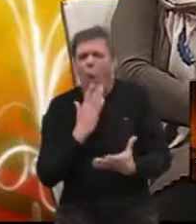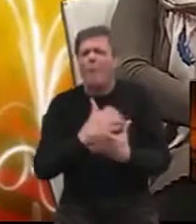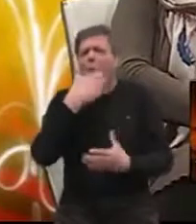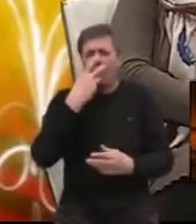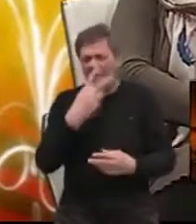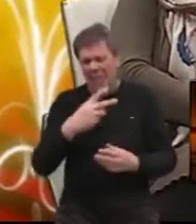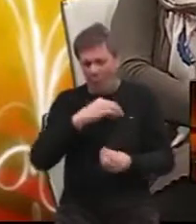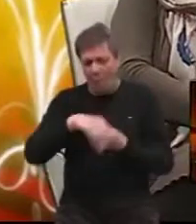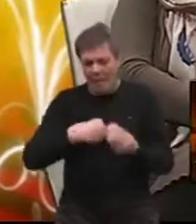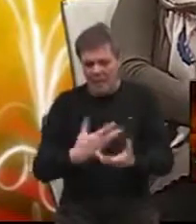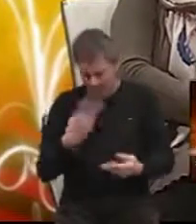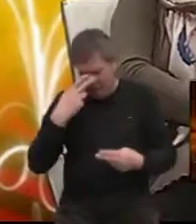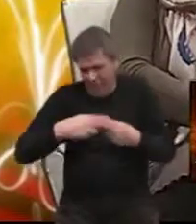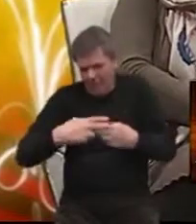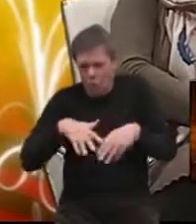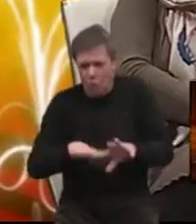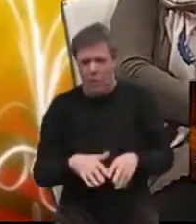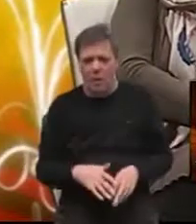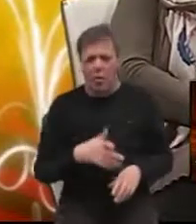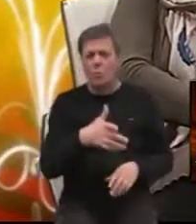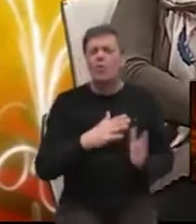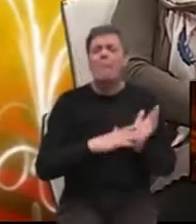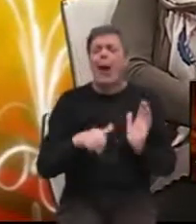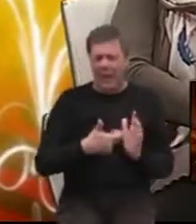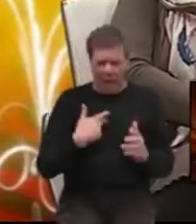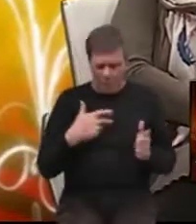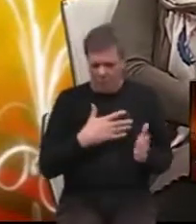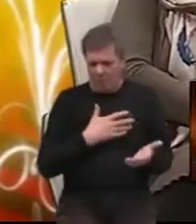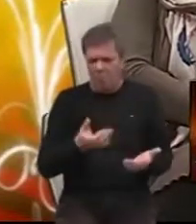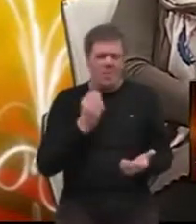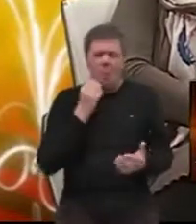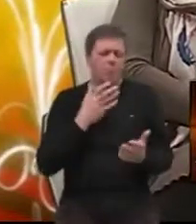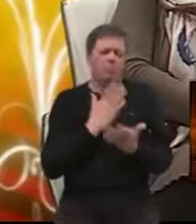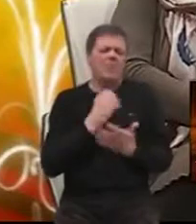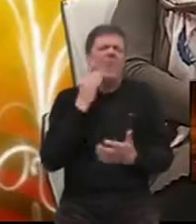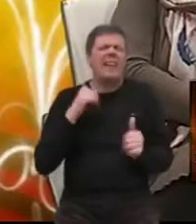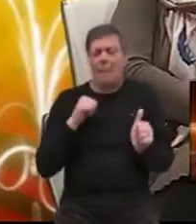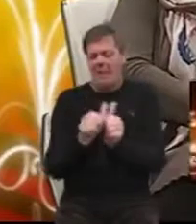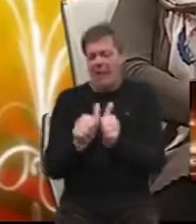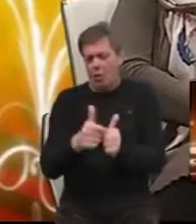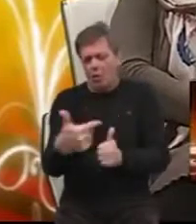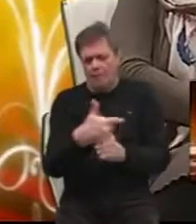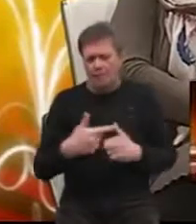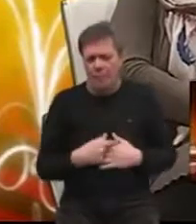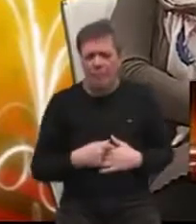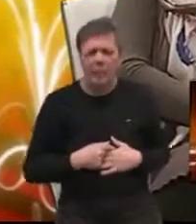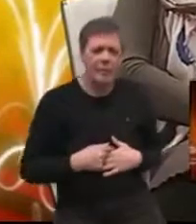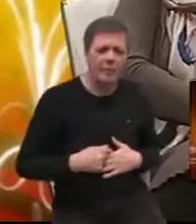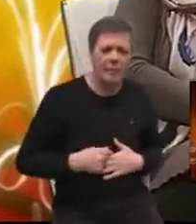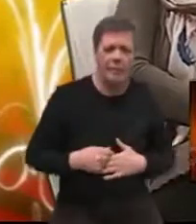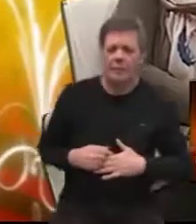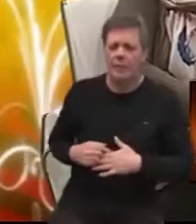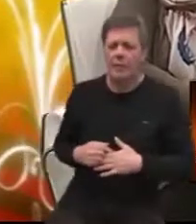znači onaj koji je najbliži. Gospodža Marijač je kod mene, uzimo joj spomislu koro svaki dan zajedno, ili moja mama, moja